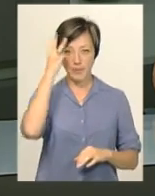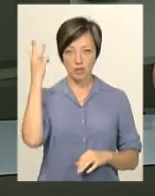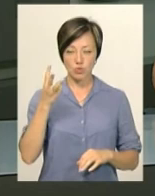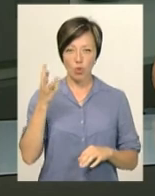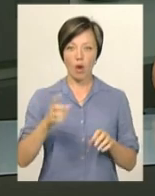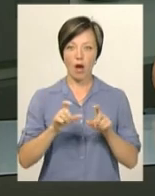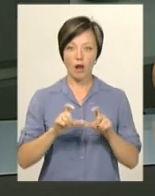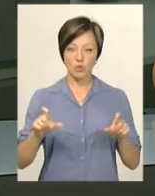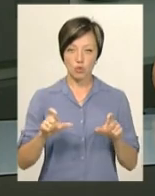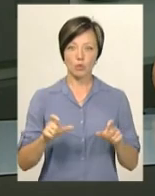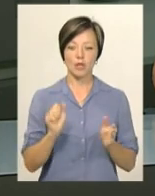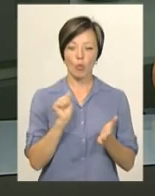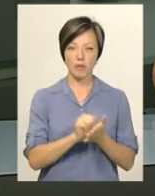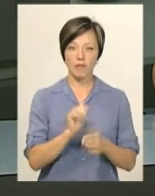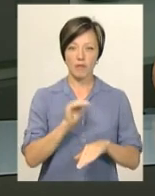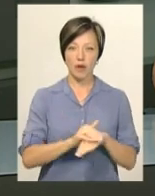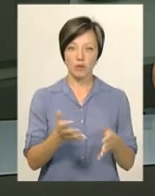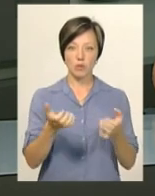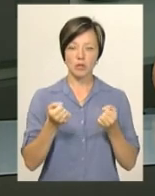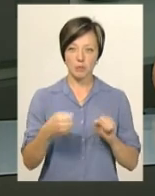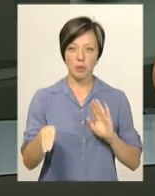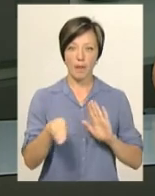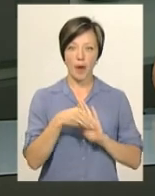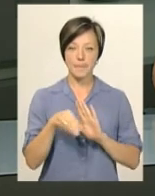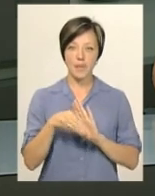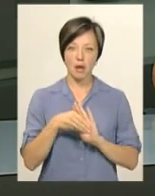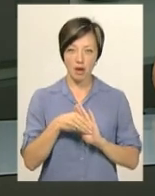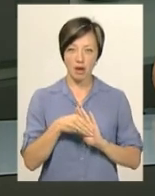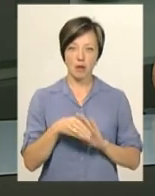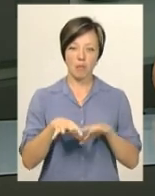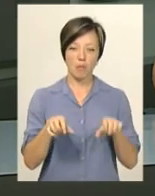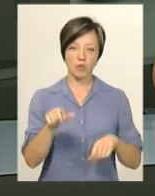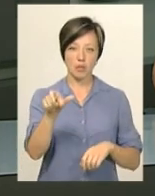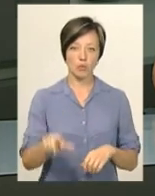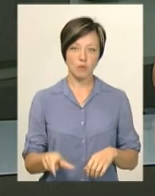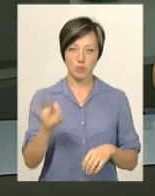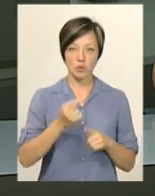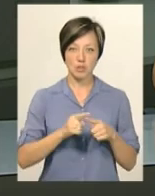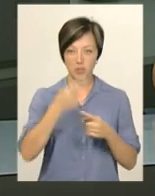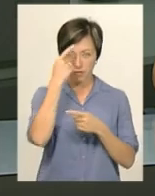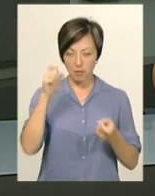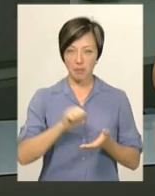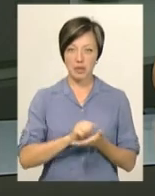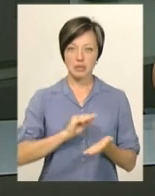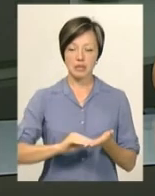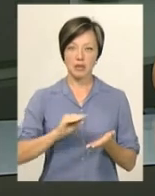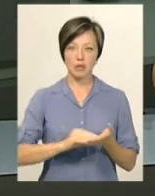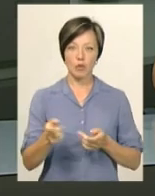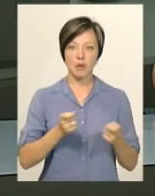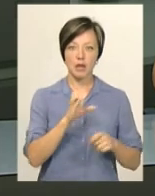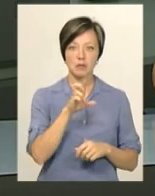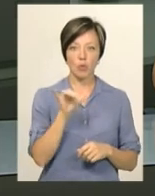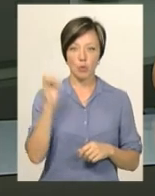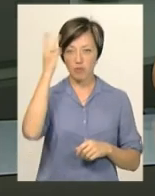гарнізону. Вони задокументували факт одержання неправовмірної вигоди посадовцем. Про це повідомила прессекретар управління СБУ в